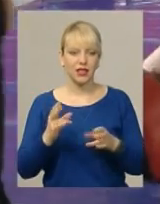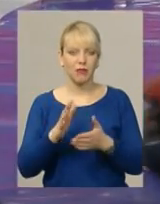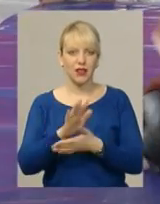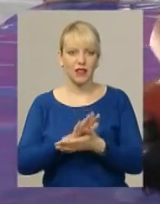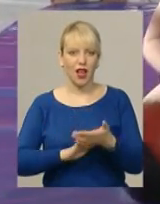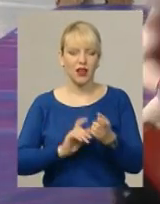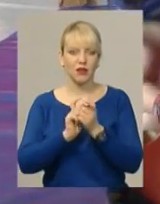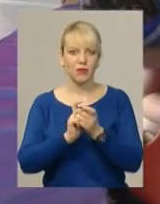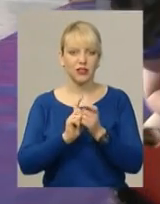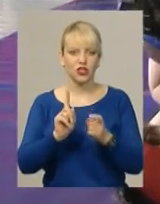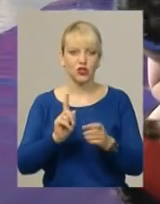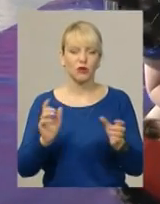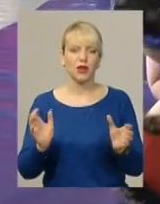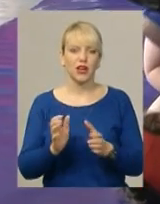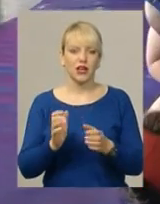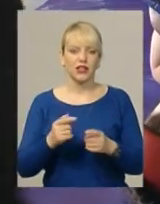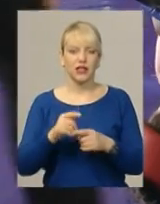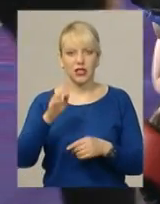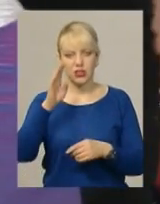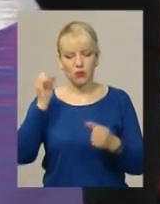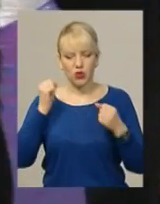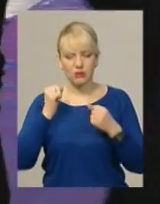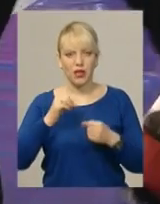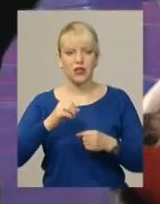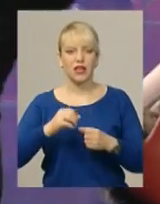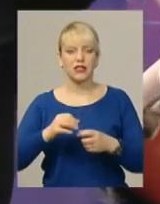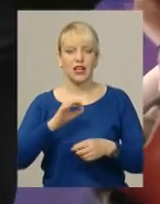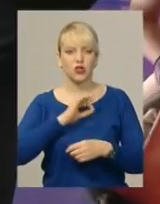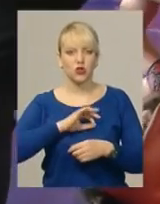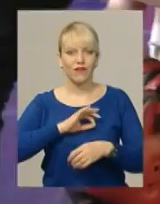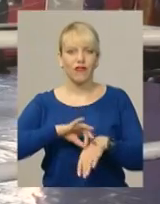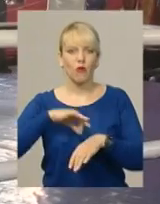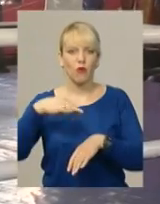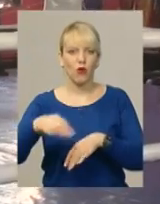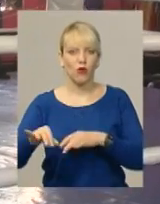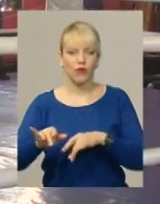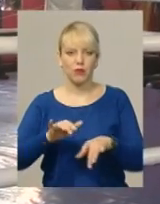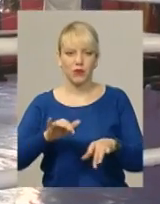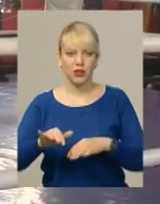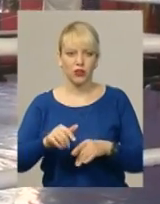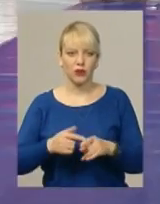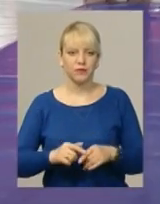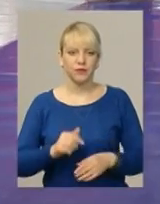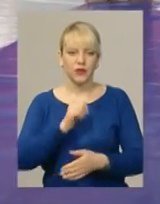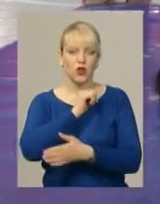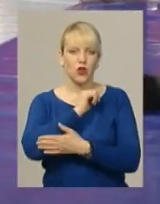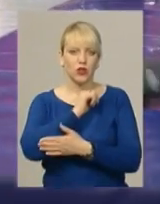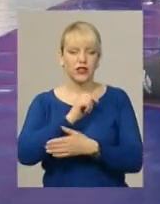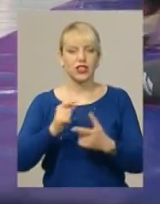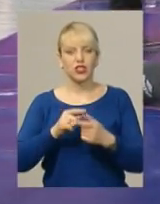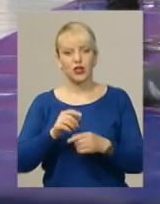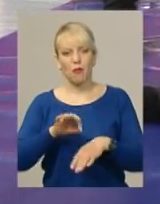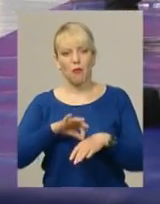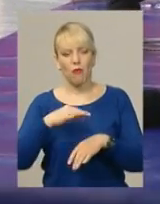Щоби перемогти, спортсмен застосував до суперника один із двох дозволених на змаганнях больових прийомів. В речах локтя. Чи боляче це,